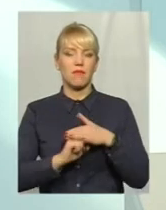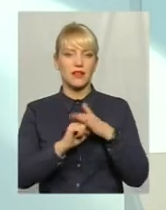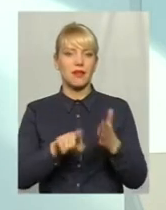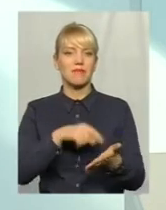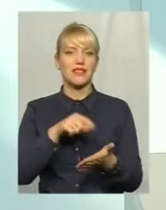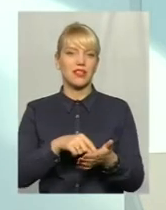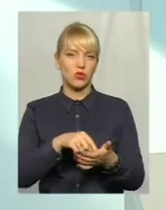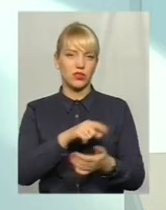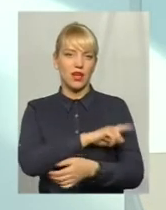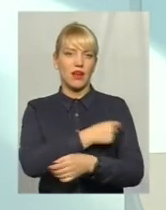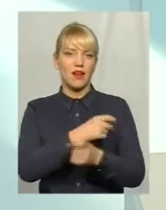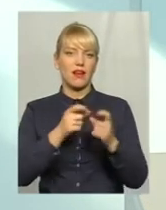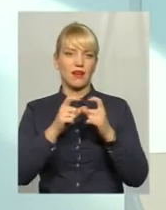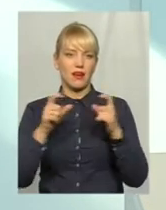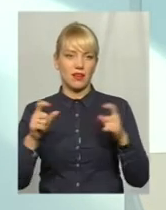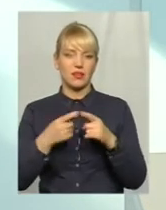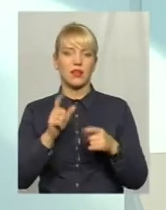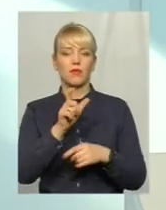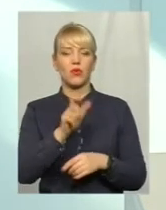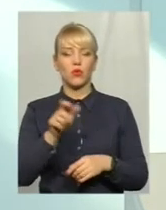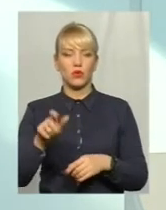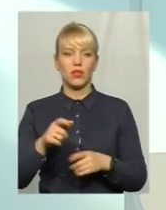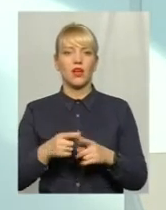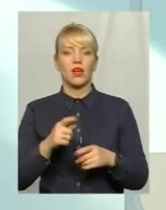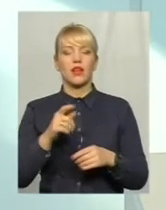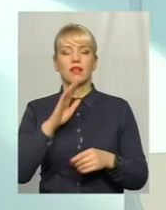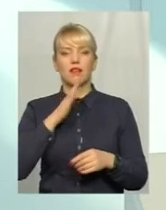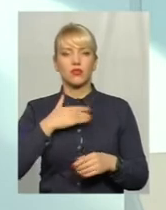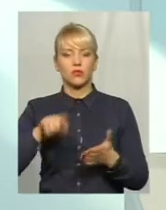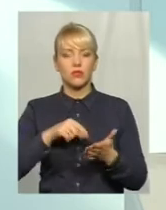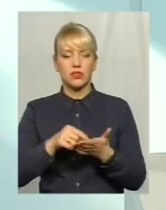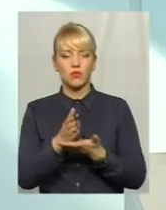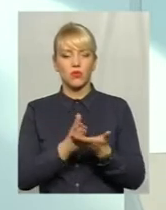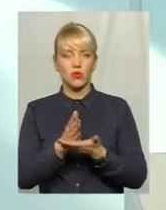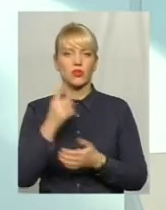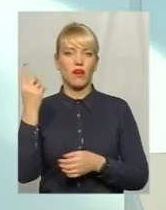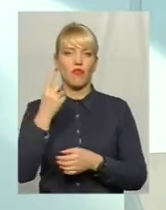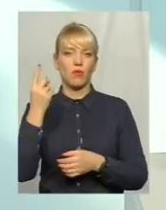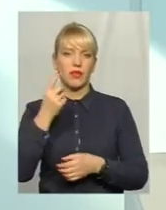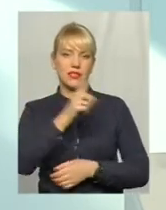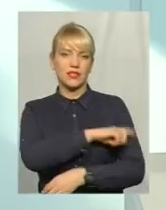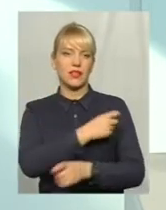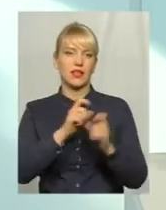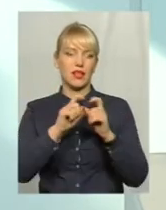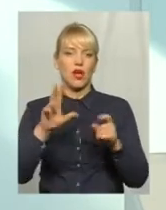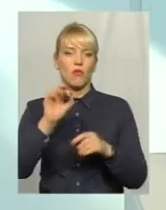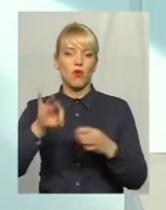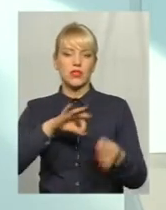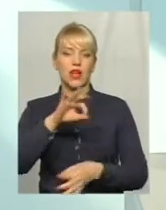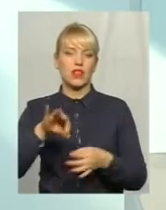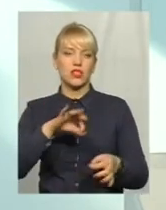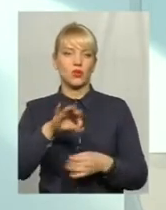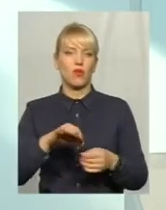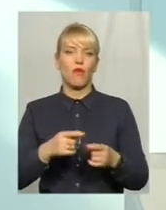що, по-перше, мешканці міста, вони обслуговуються в обласній лікарні, можна теж так сказати, по залишковому принципу, тобто